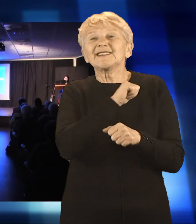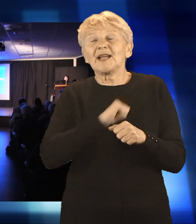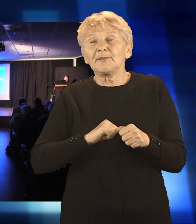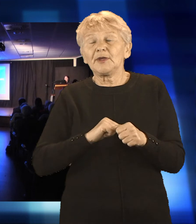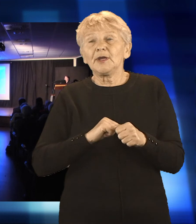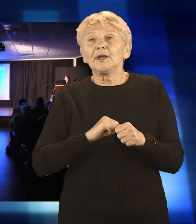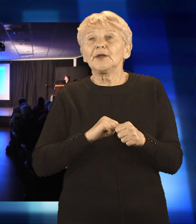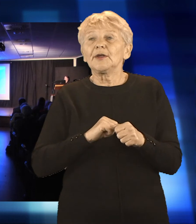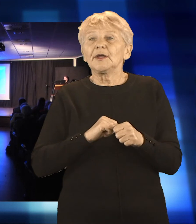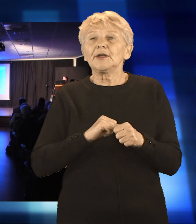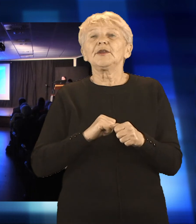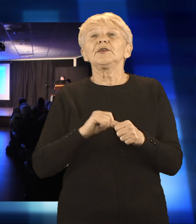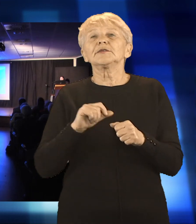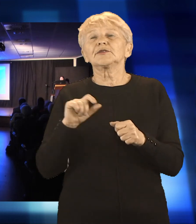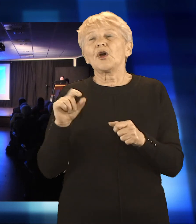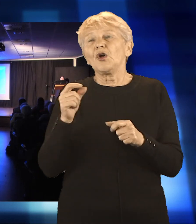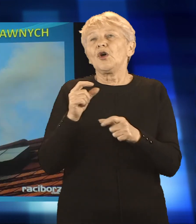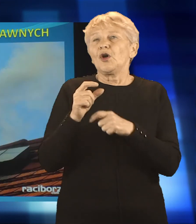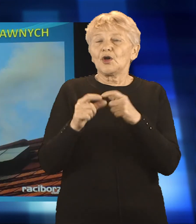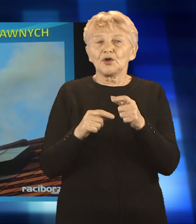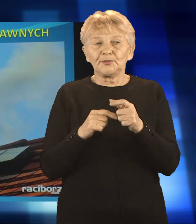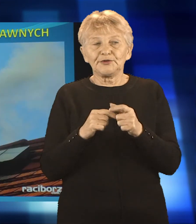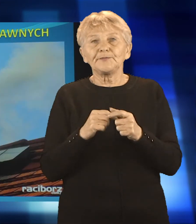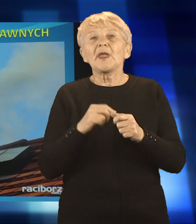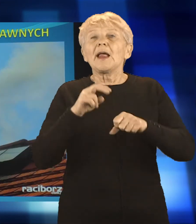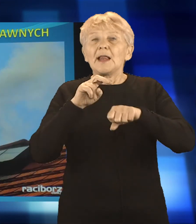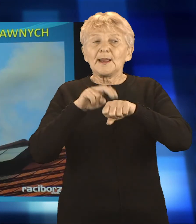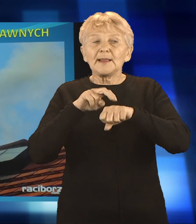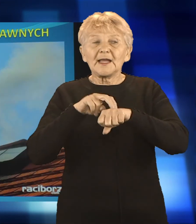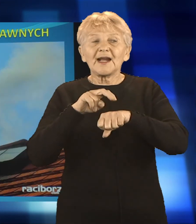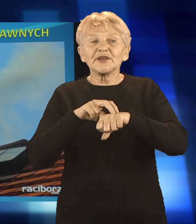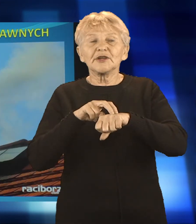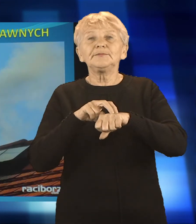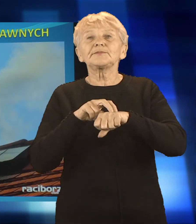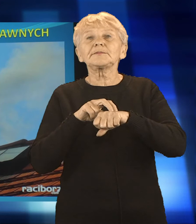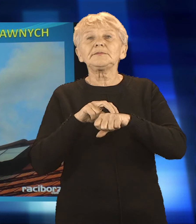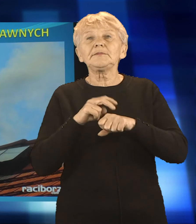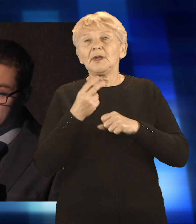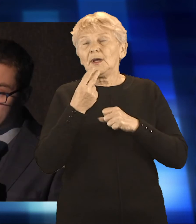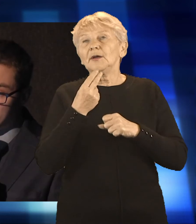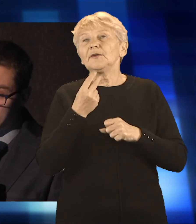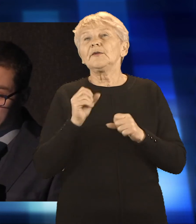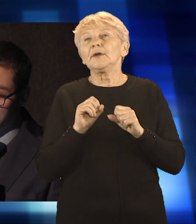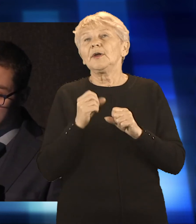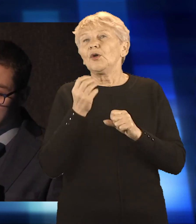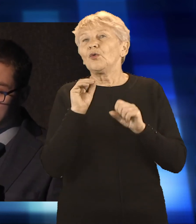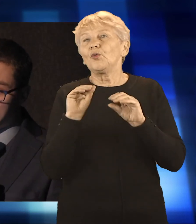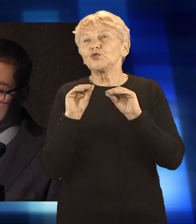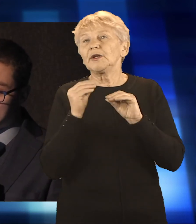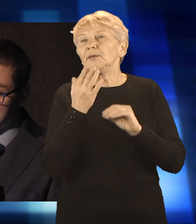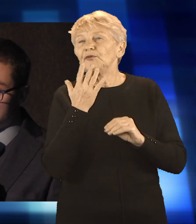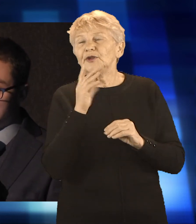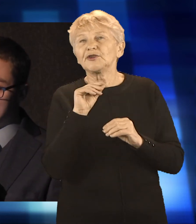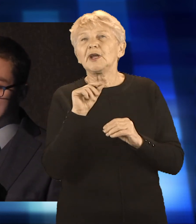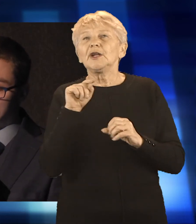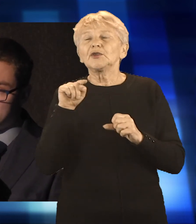konferencji było uświadamianie. Lekarz raciborskiej lecznicy podczas swojego wykładu wyjaśniał, że smog jest zanieczyszczeniem środowiska